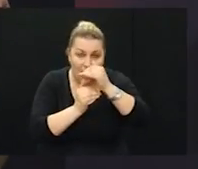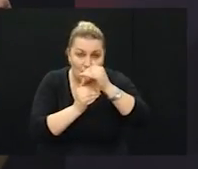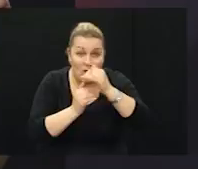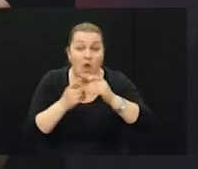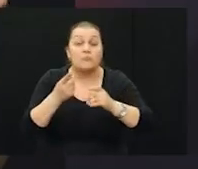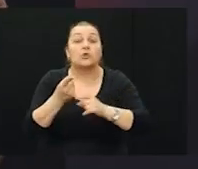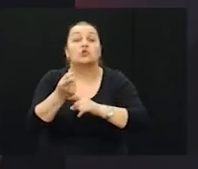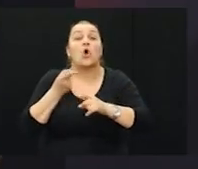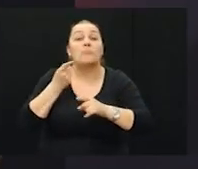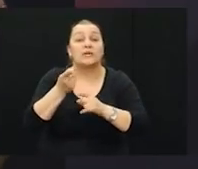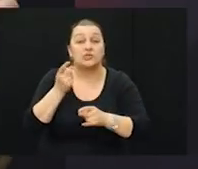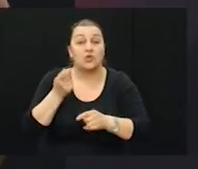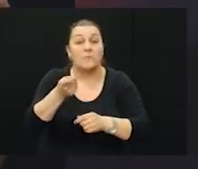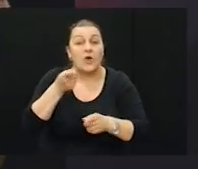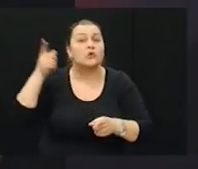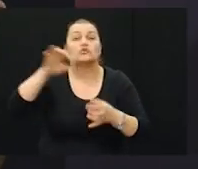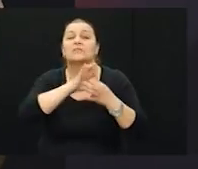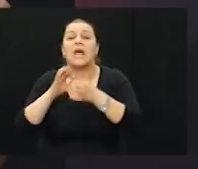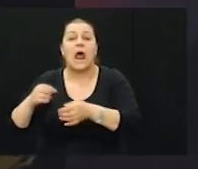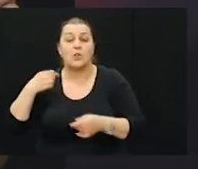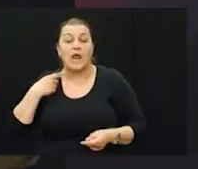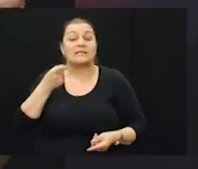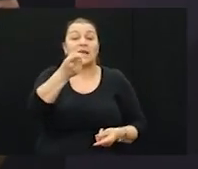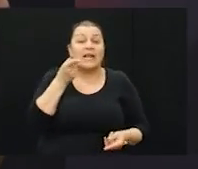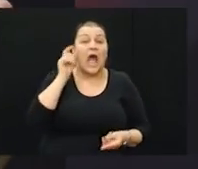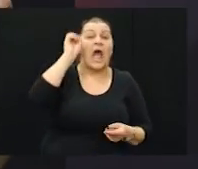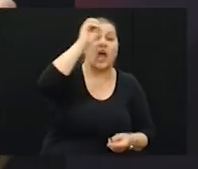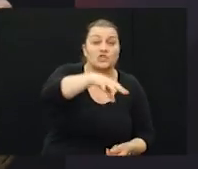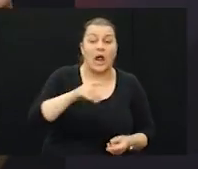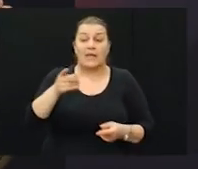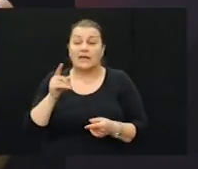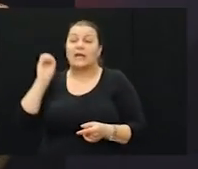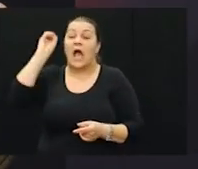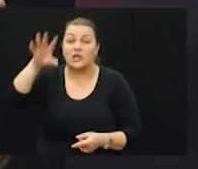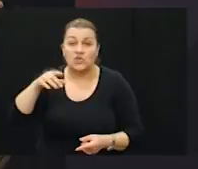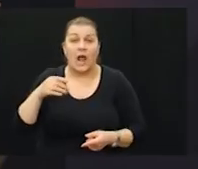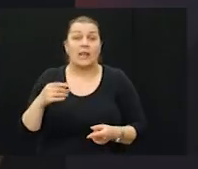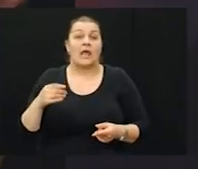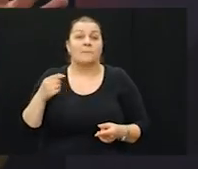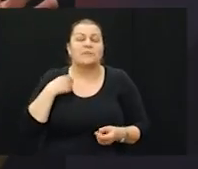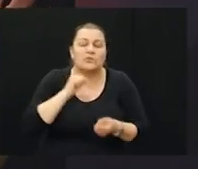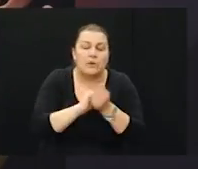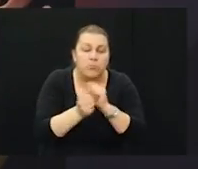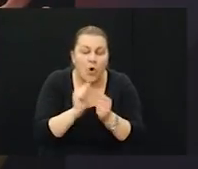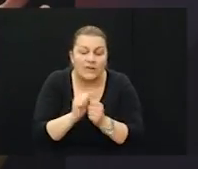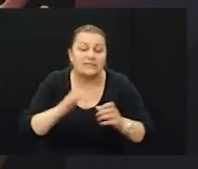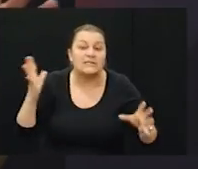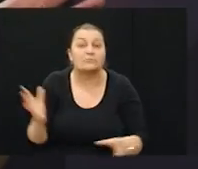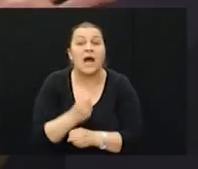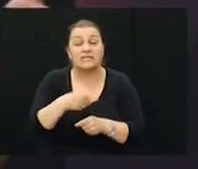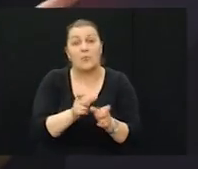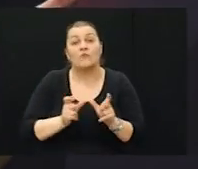neprijatelja. Oni su stalno nas gađali dok smo mi borili se da spasimo branu od potpunog uništenja.